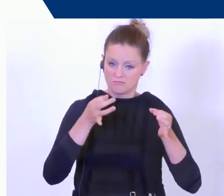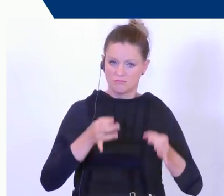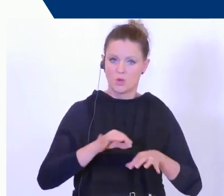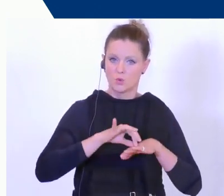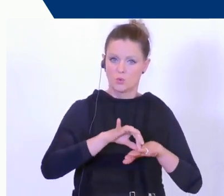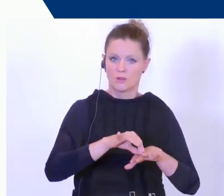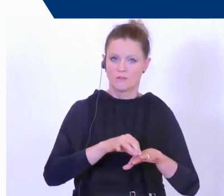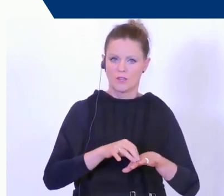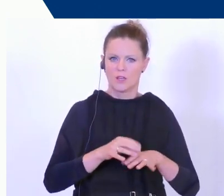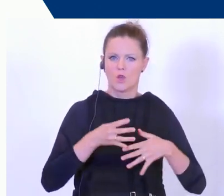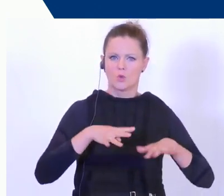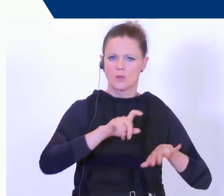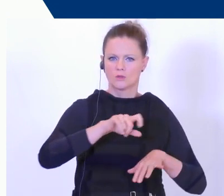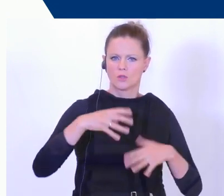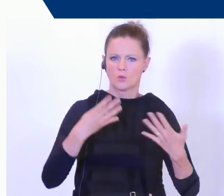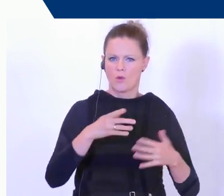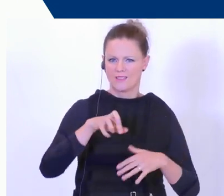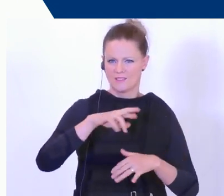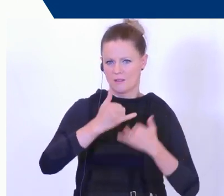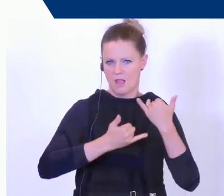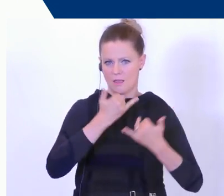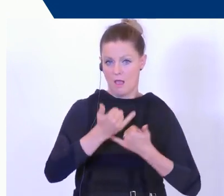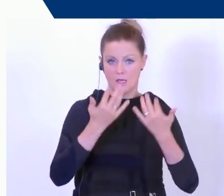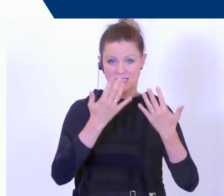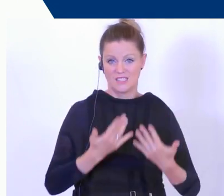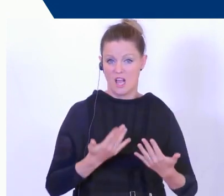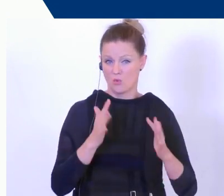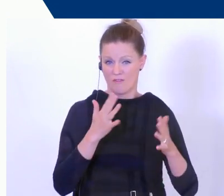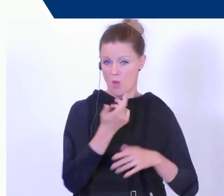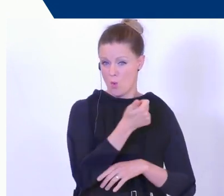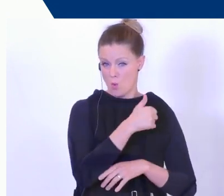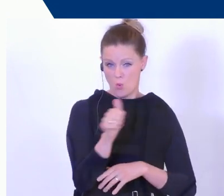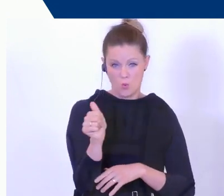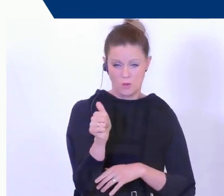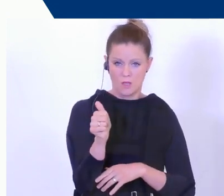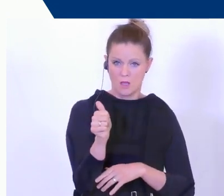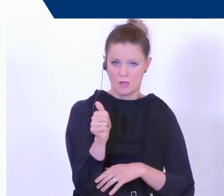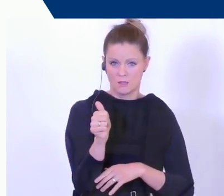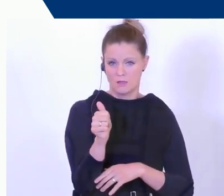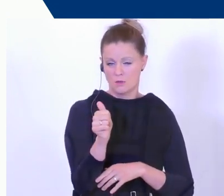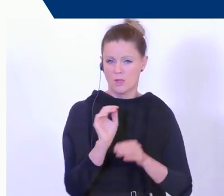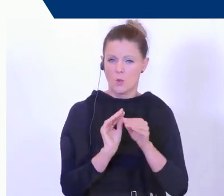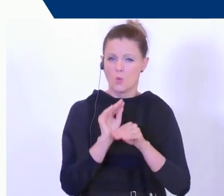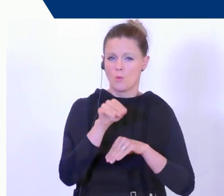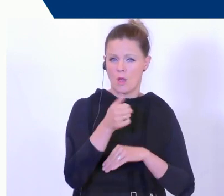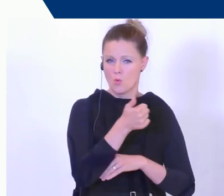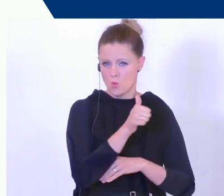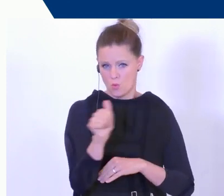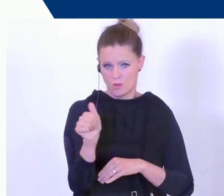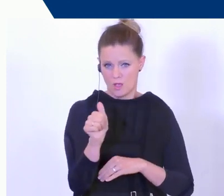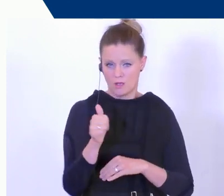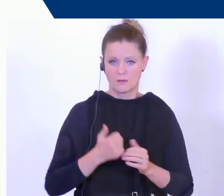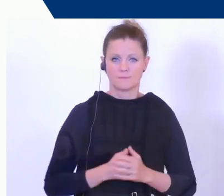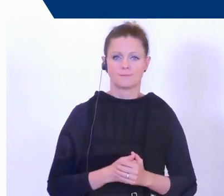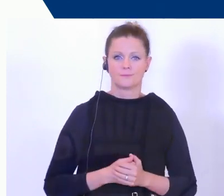In den 90er Jahren hatten wir durchaus Zahlen, die an die 100 gereicht haben oder etwas über 100 gereicht haben.